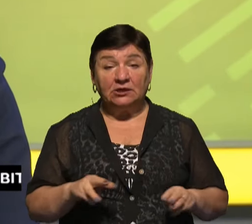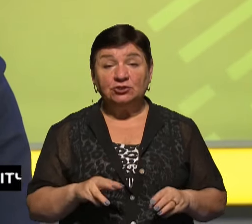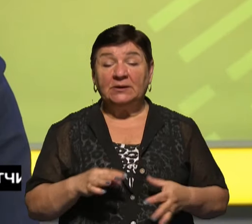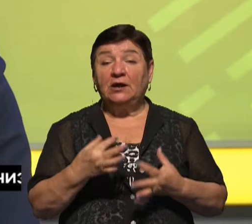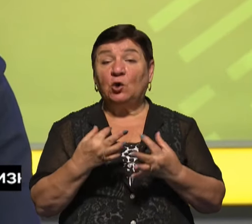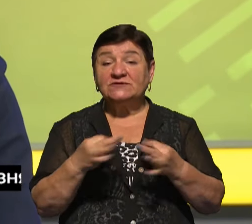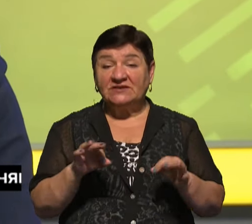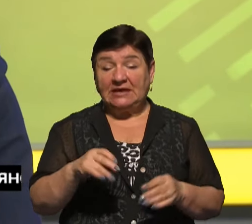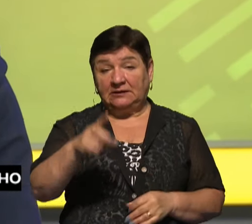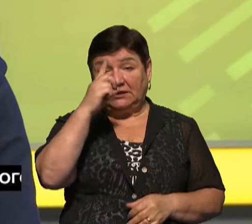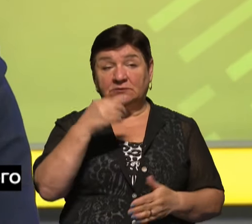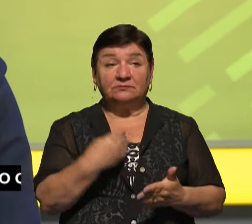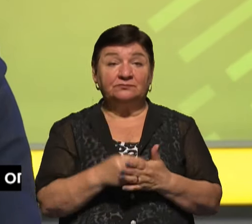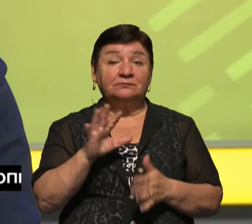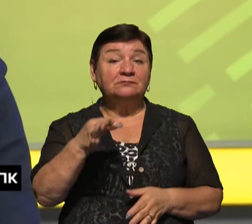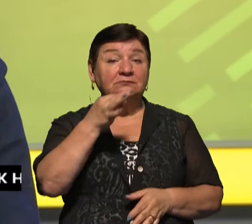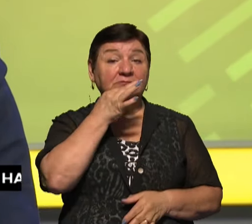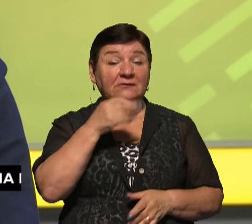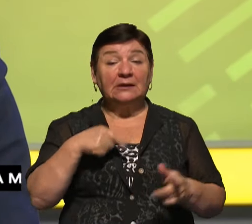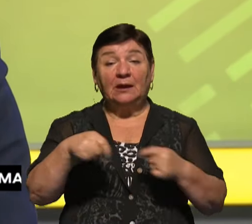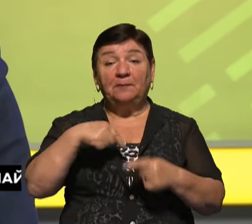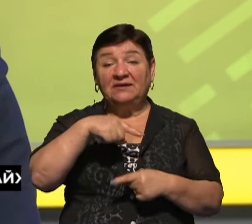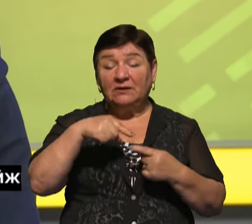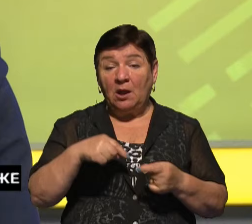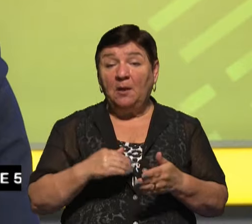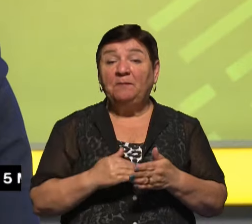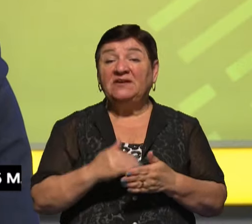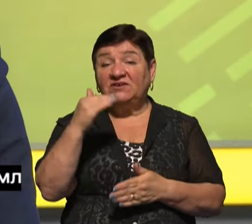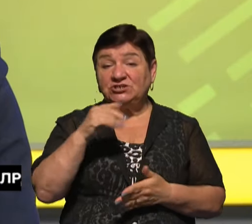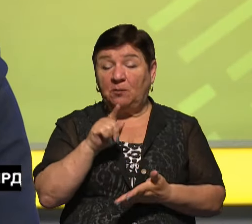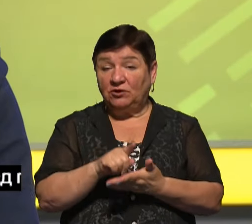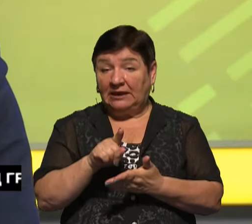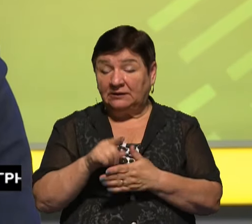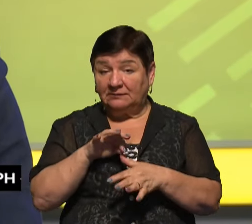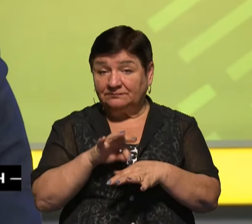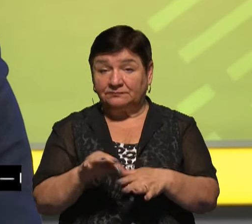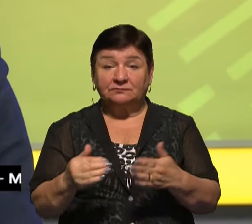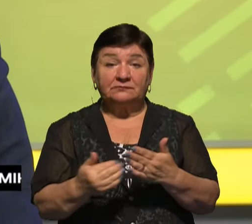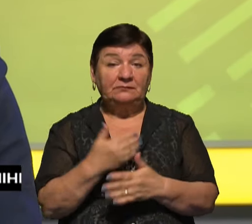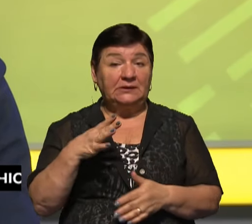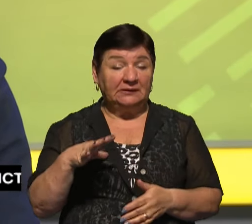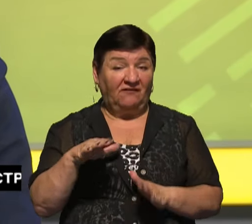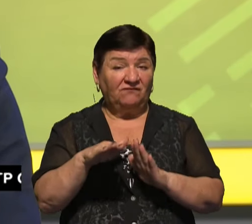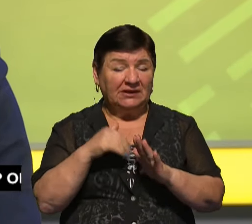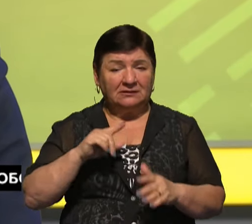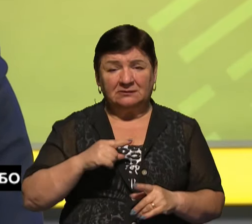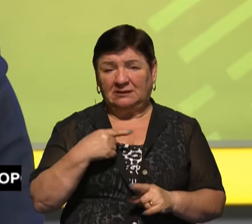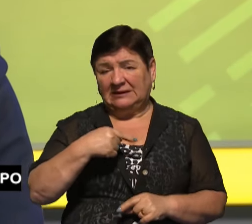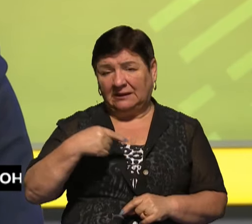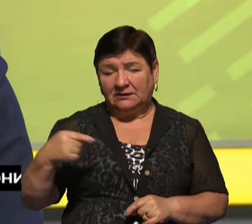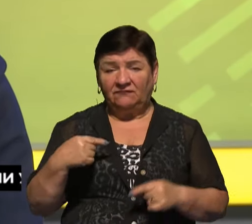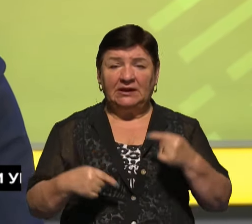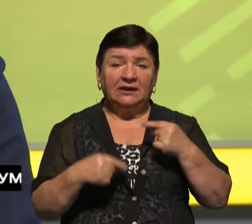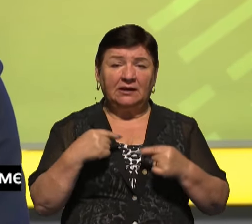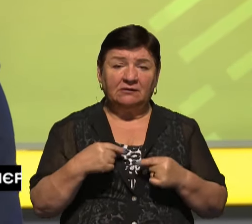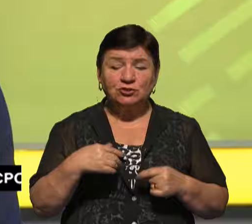питання держбюджету, не сподобався бізнесу. Мовляв, підвищення податків та запровадження деяких нових очікувано викликало негатив та критику з